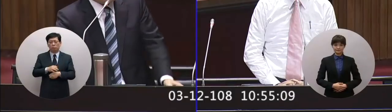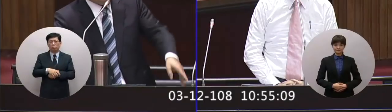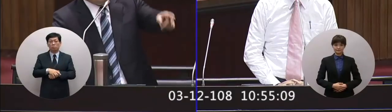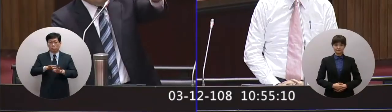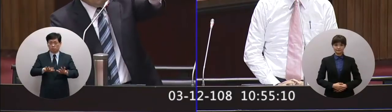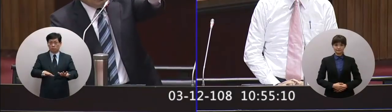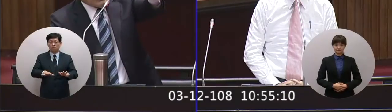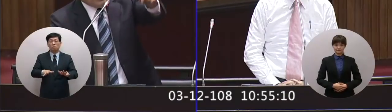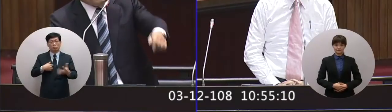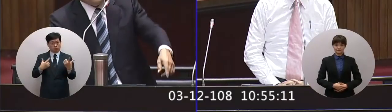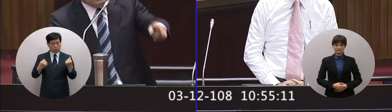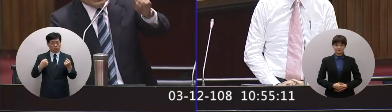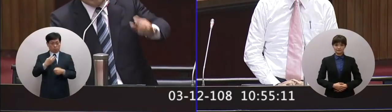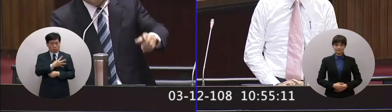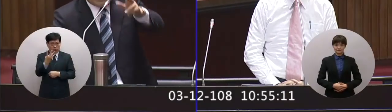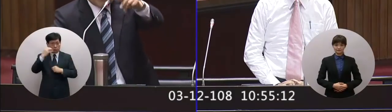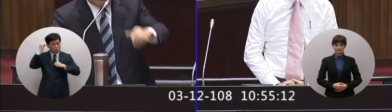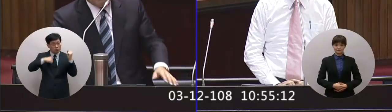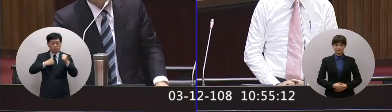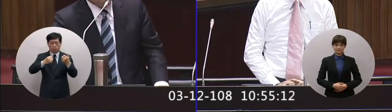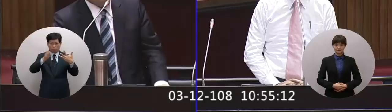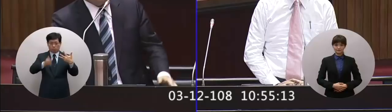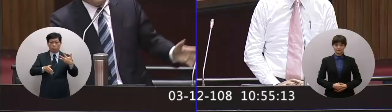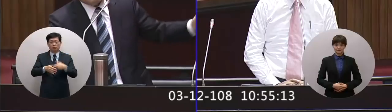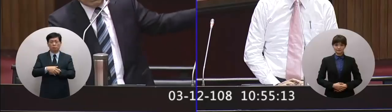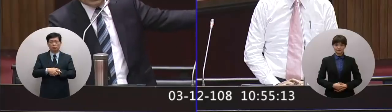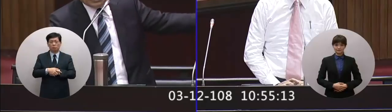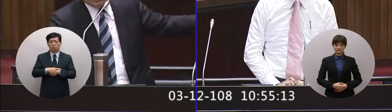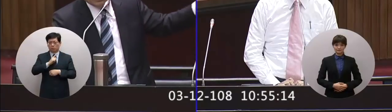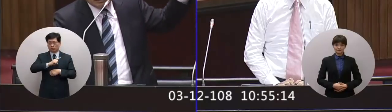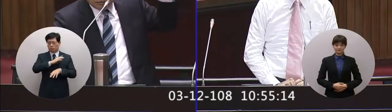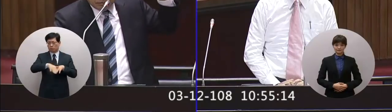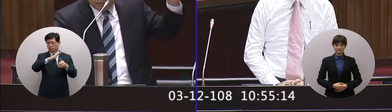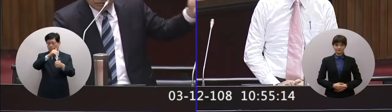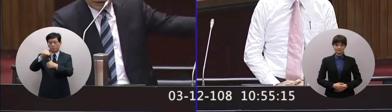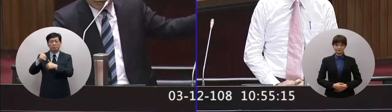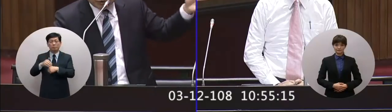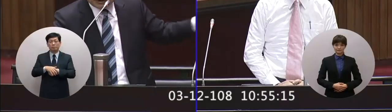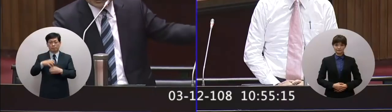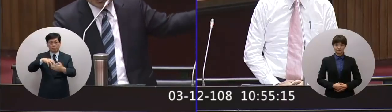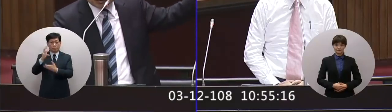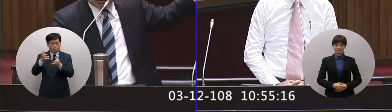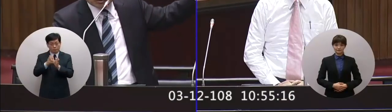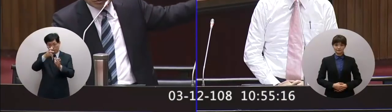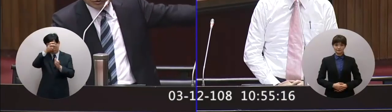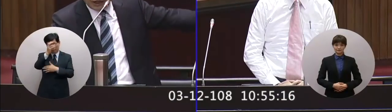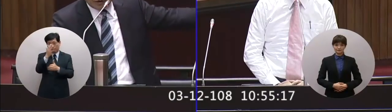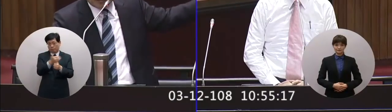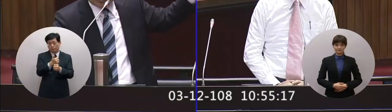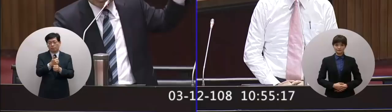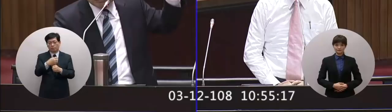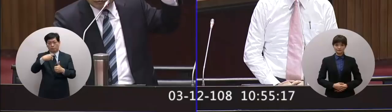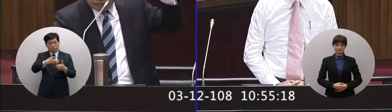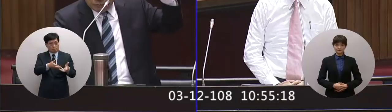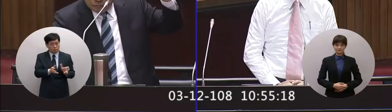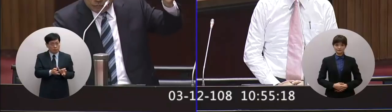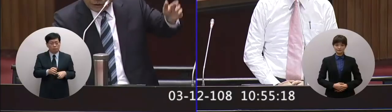現在我在禮拜四一早八點半我就要召集內政部警政署教